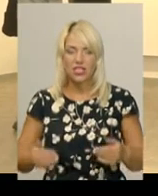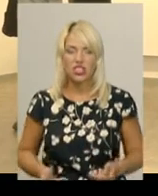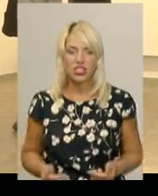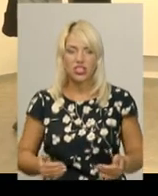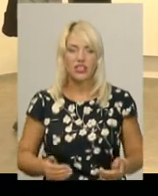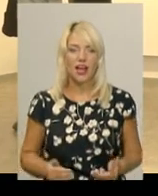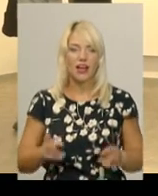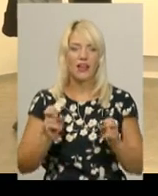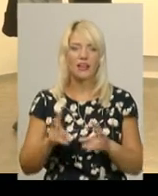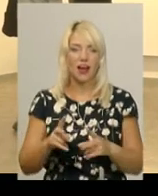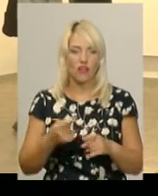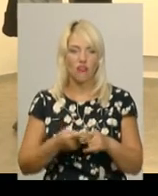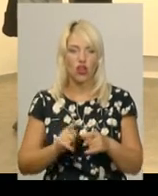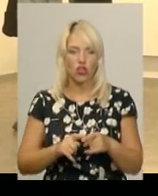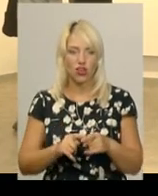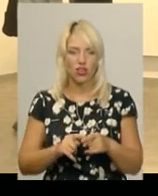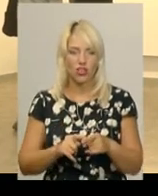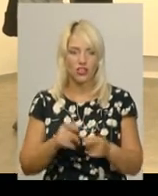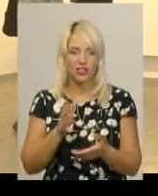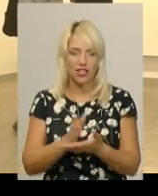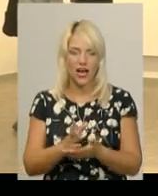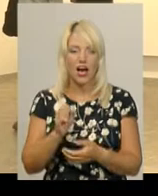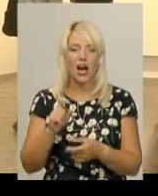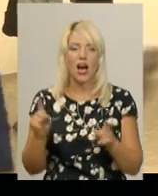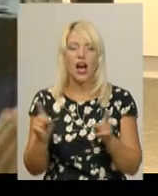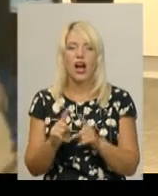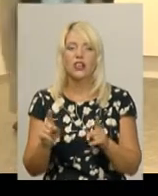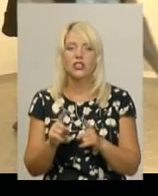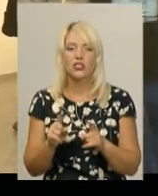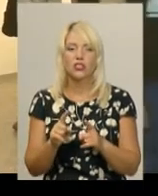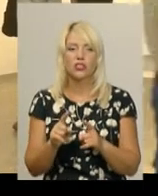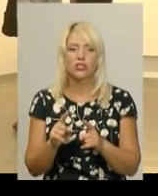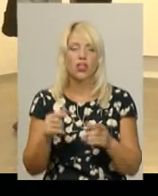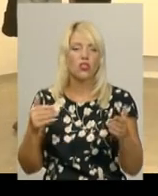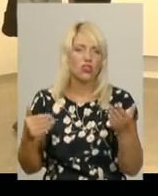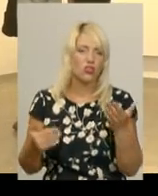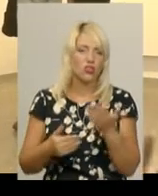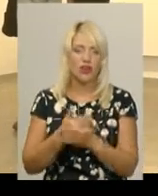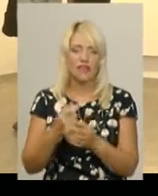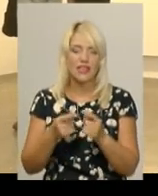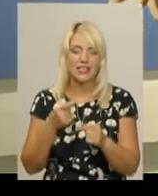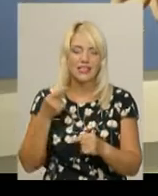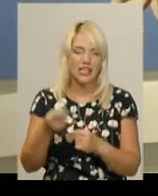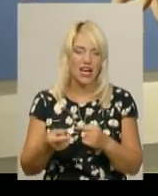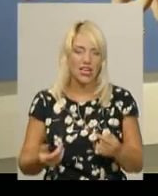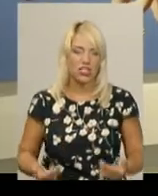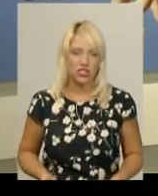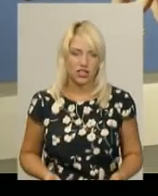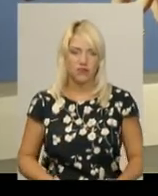воно є, а щось за ним, щось більше.